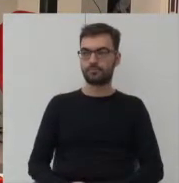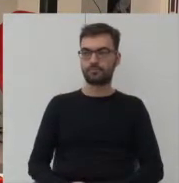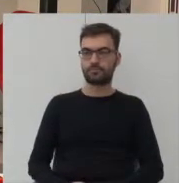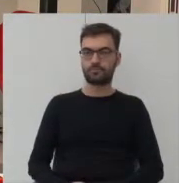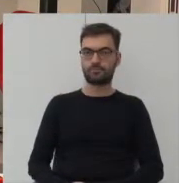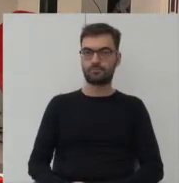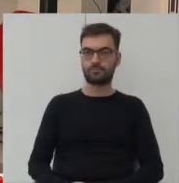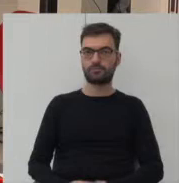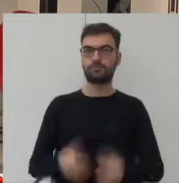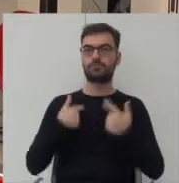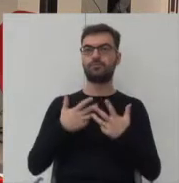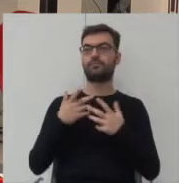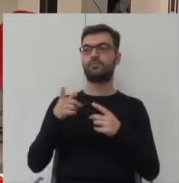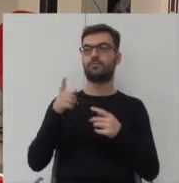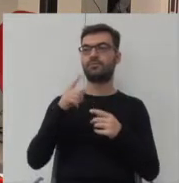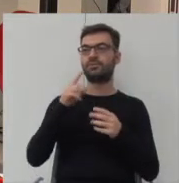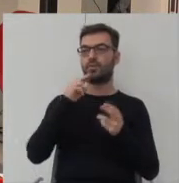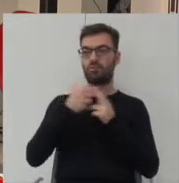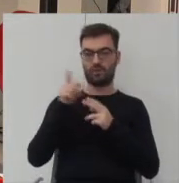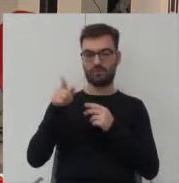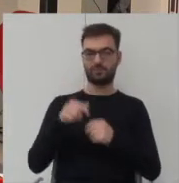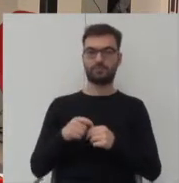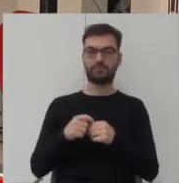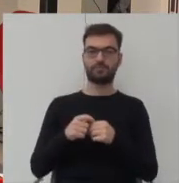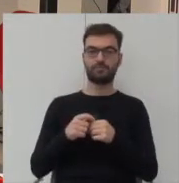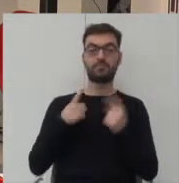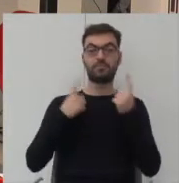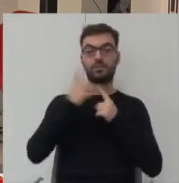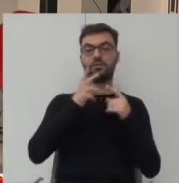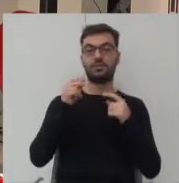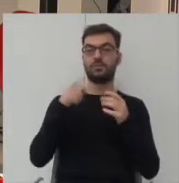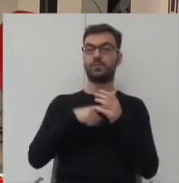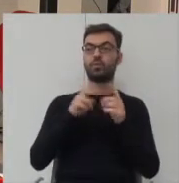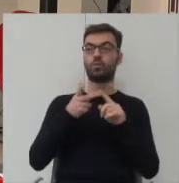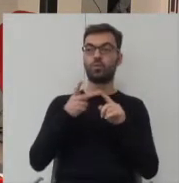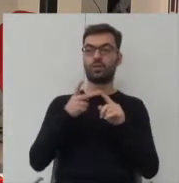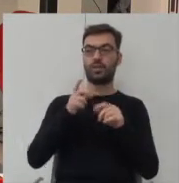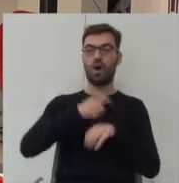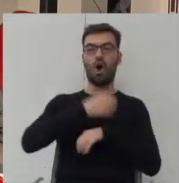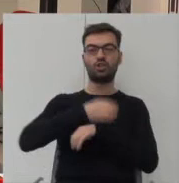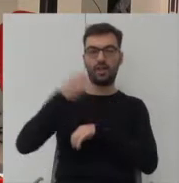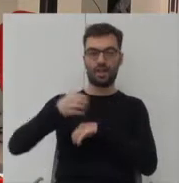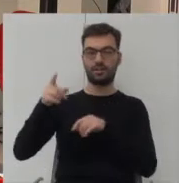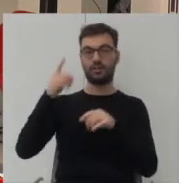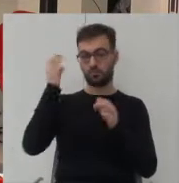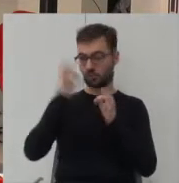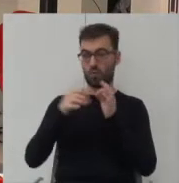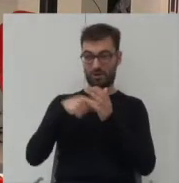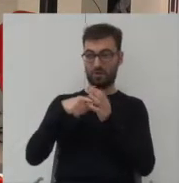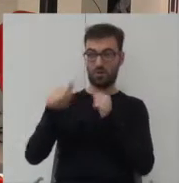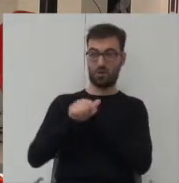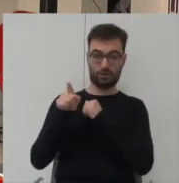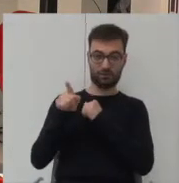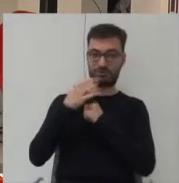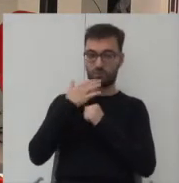ja chciałbym się do tego odnieść że wydaje mi się że to drugie osiedle które pokazywałem jest dokładnie odpowiedzią na ten